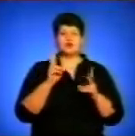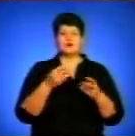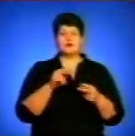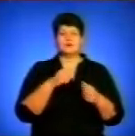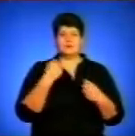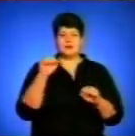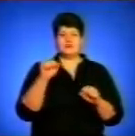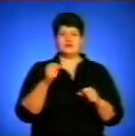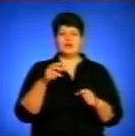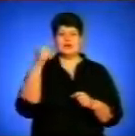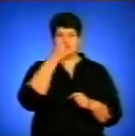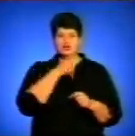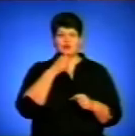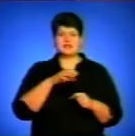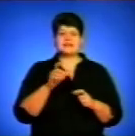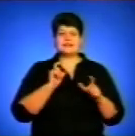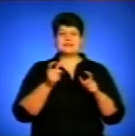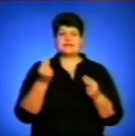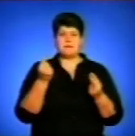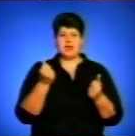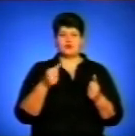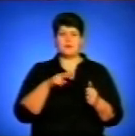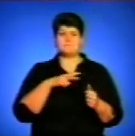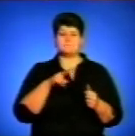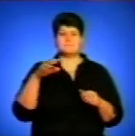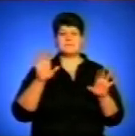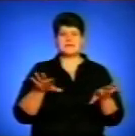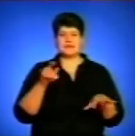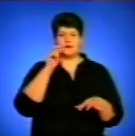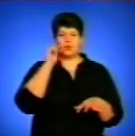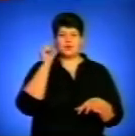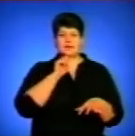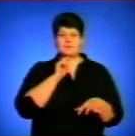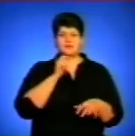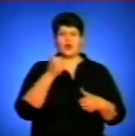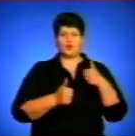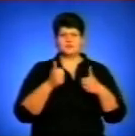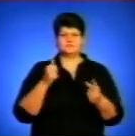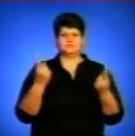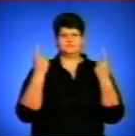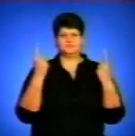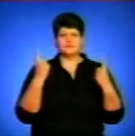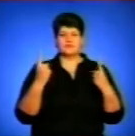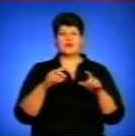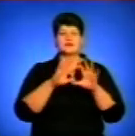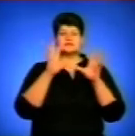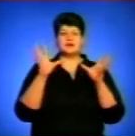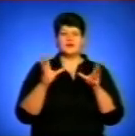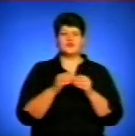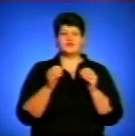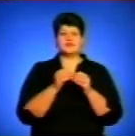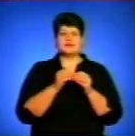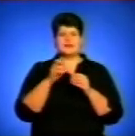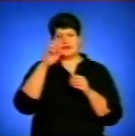президента України, а також путівку у фінальний етап Олімпіади з української мови. Конкуренція чимала. Загально у десяти країнах світу